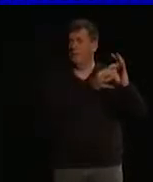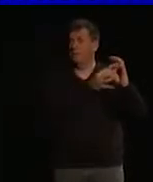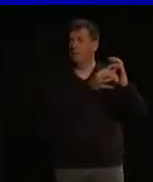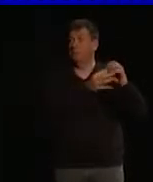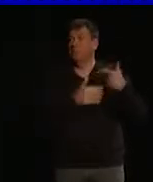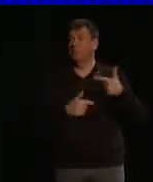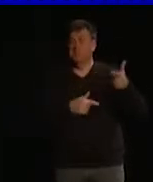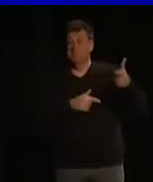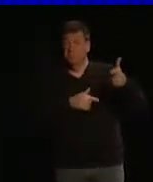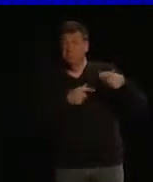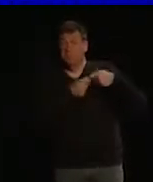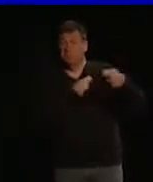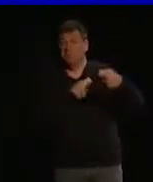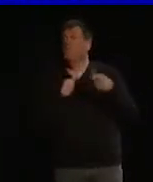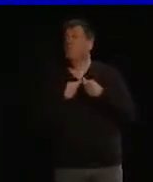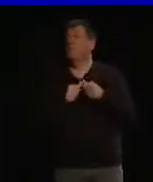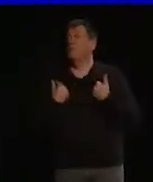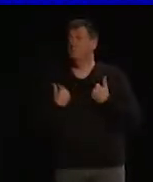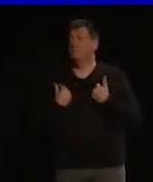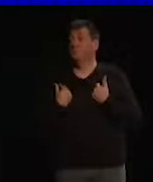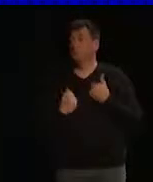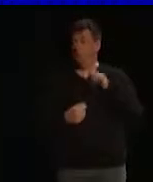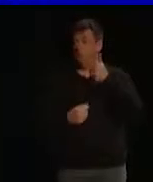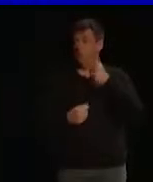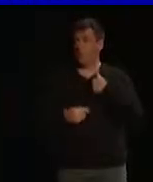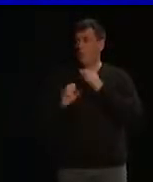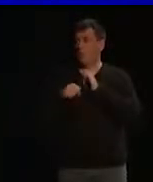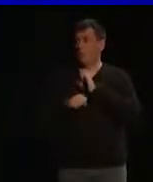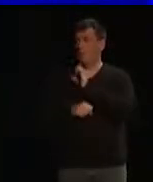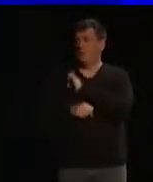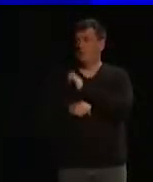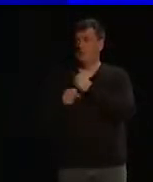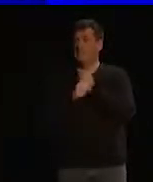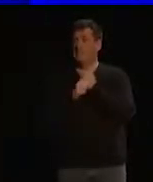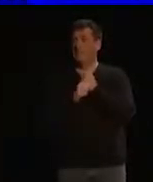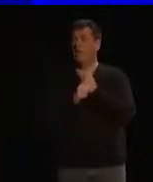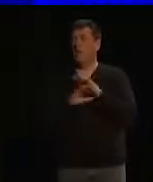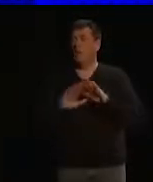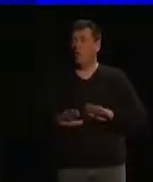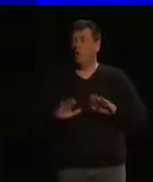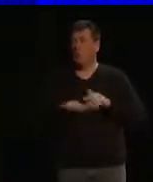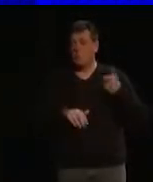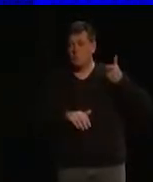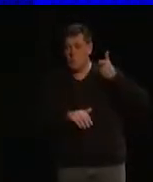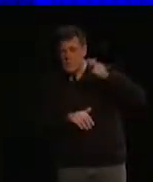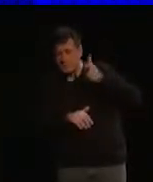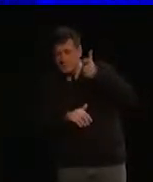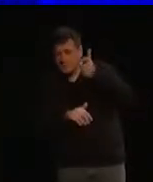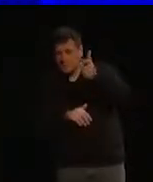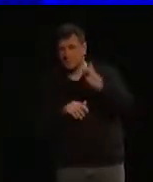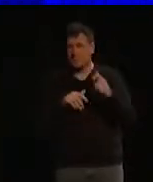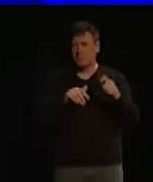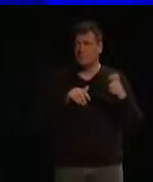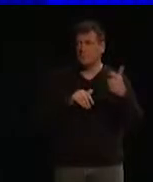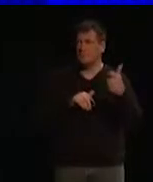deux solutions. La première, vous pouvez travailler moins vite. Mais dans une entreprise comme